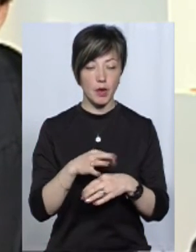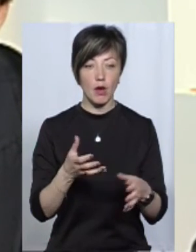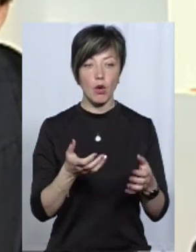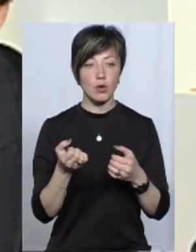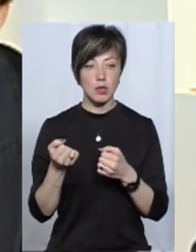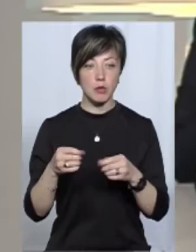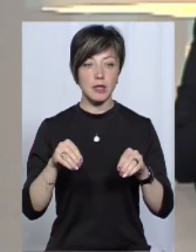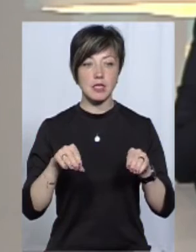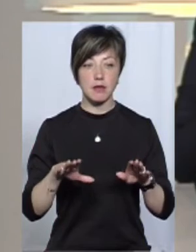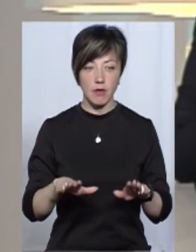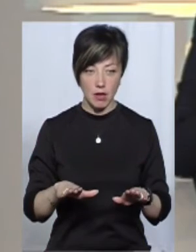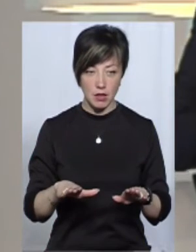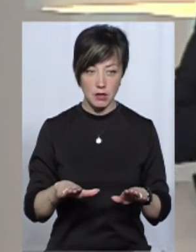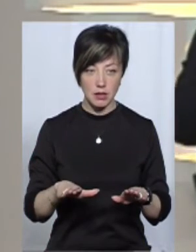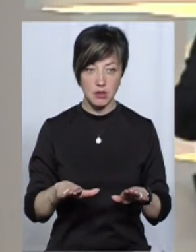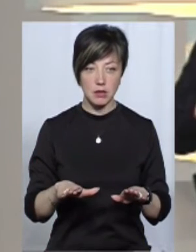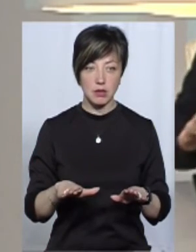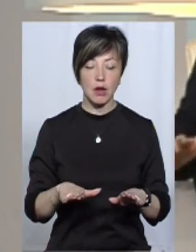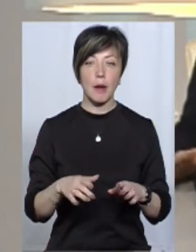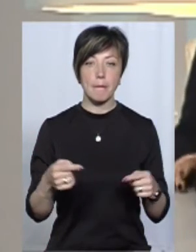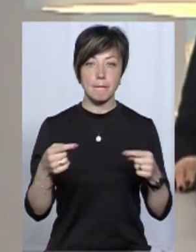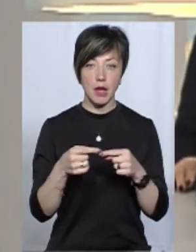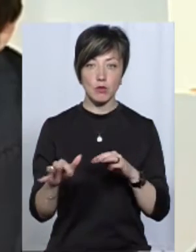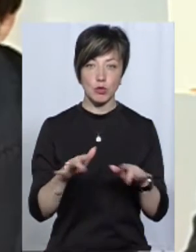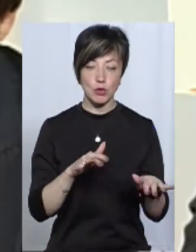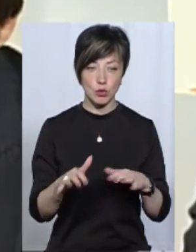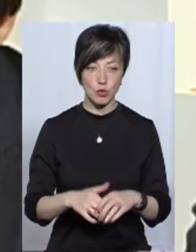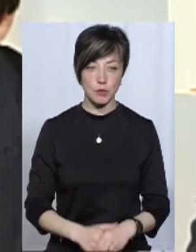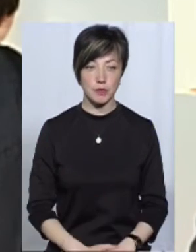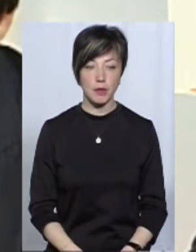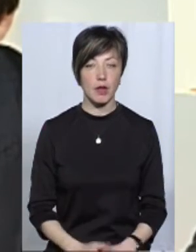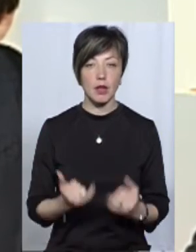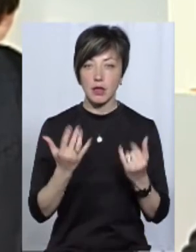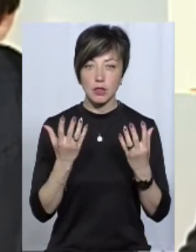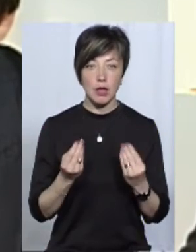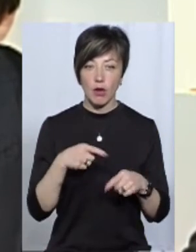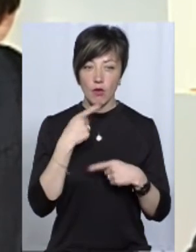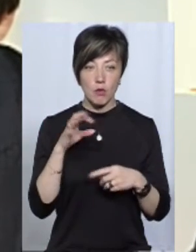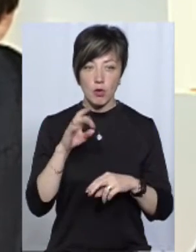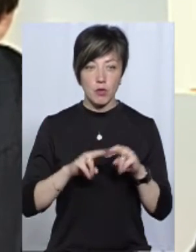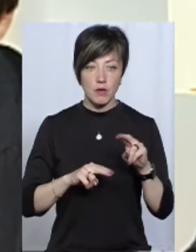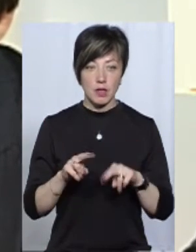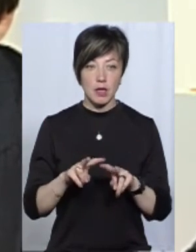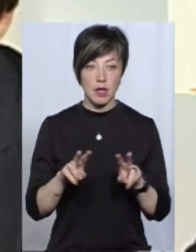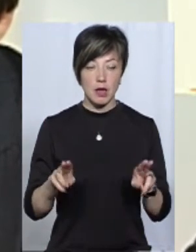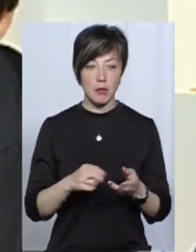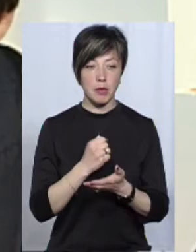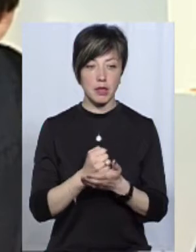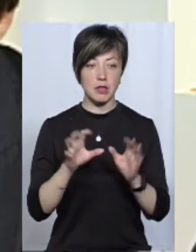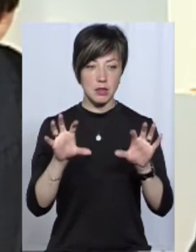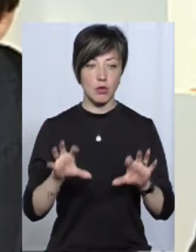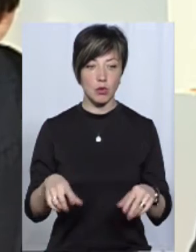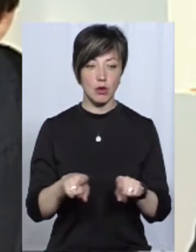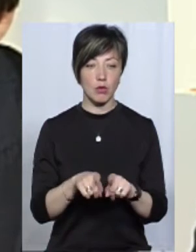отримати схвалення населення. Тобто пройти певну процедуру. Певну процедуру. На даний час ми не говоримо про будівництво, прийняти їх